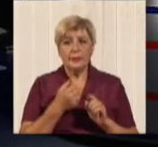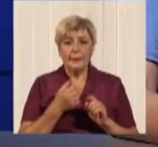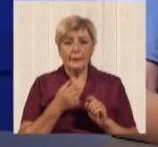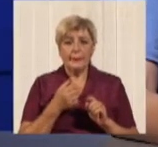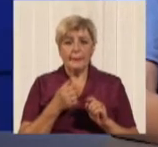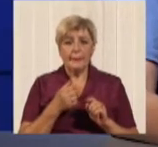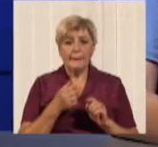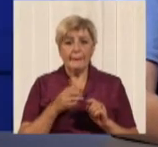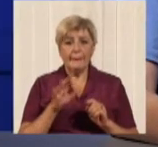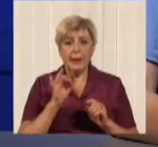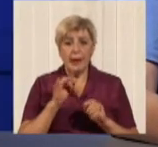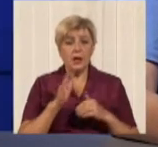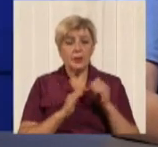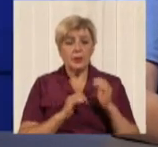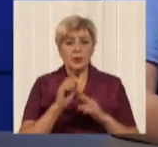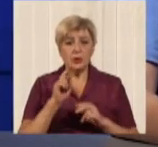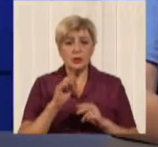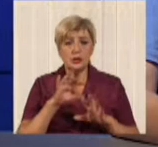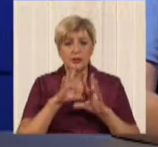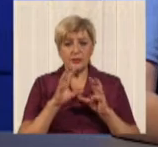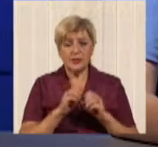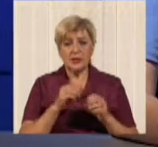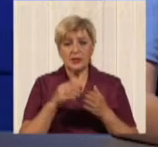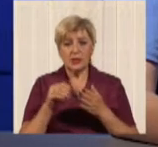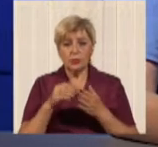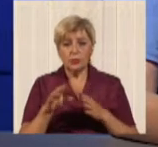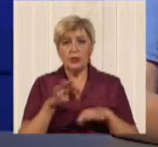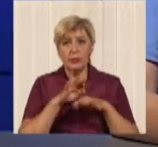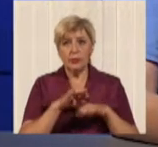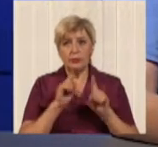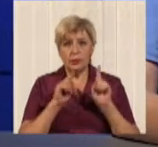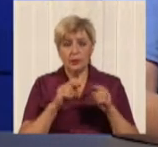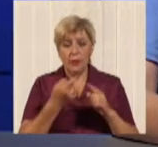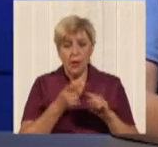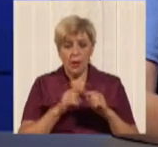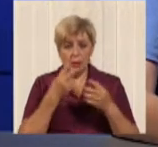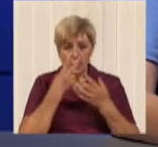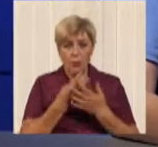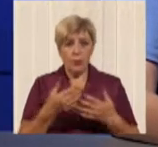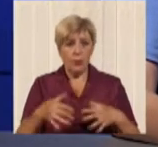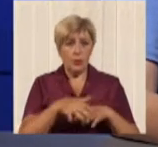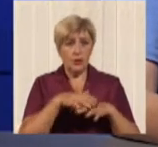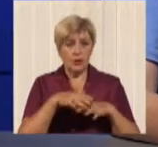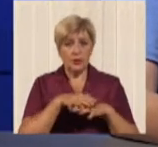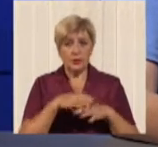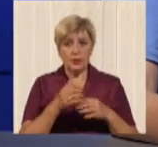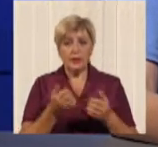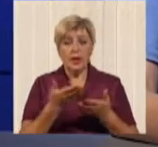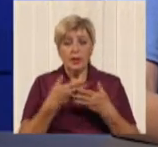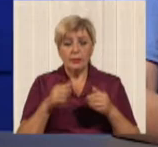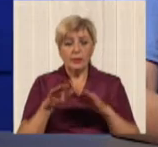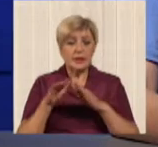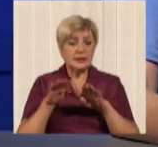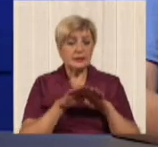систему Прозора, и практически все свои закупки проводят там. То есть это все сейчас есть в открытом публичном доступе. Мы сверялись с аналогичными